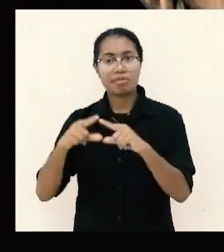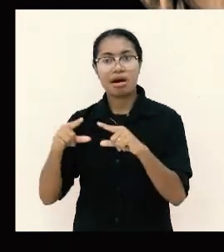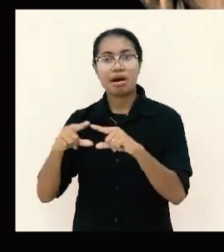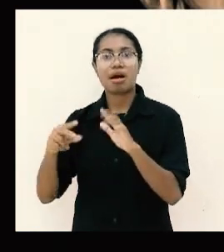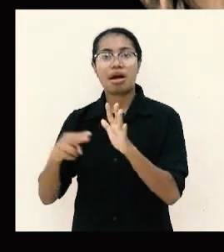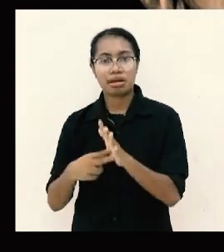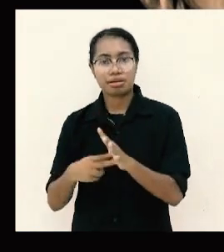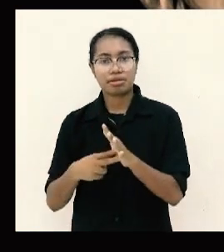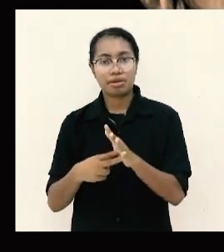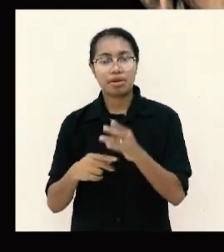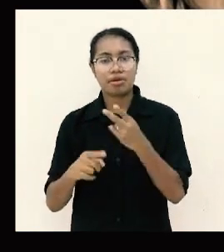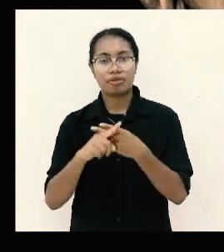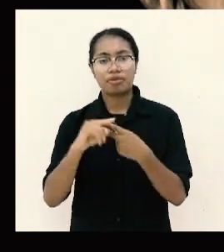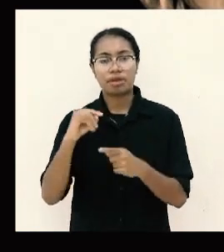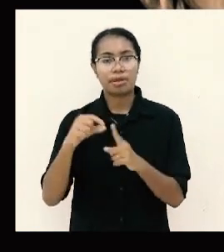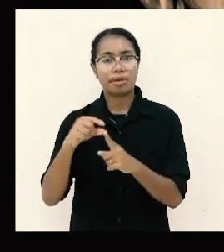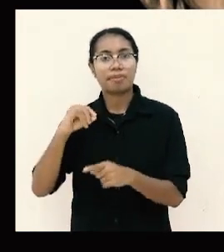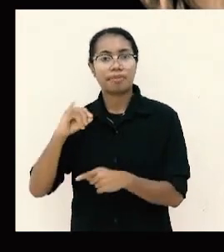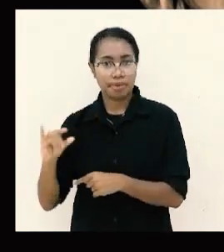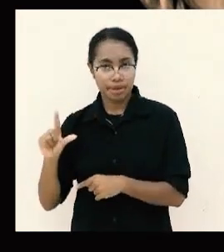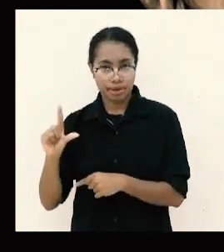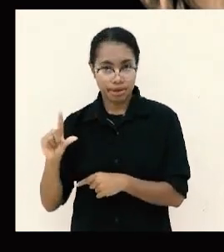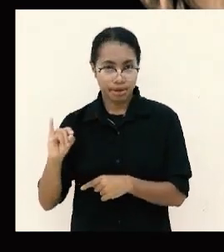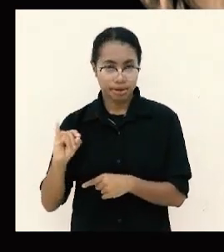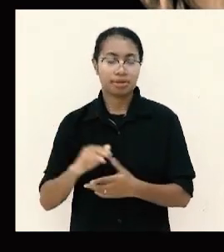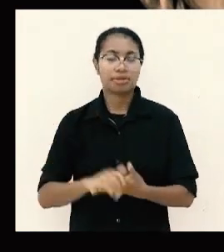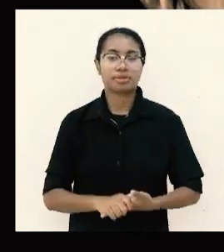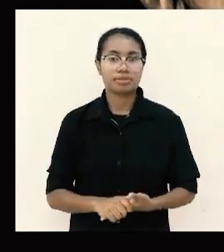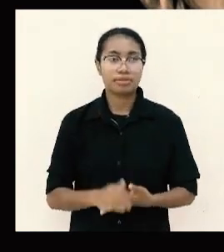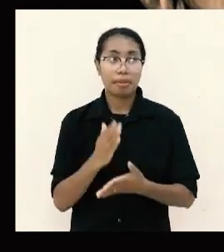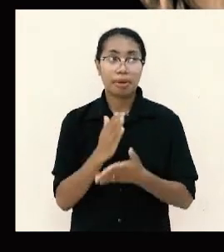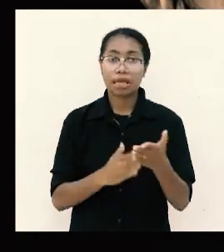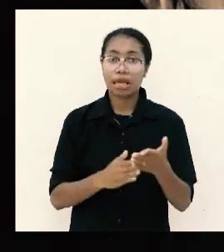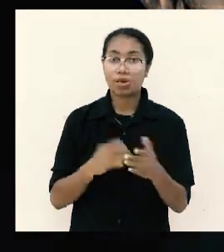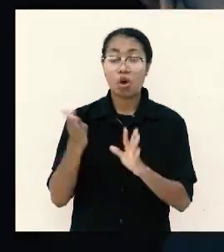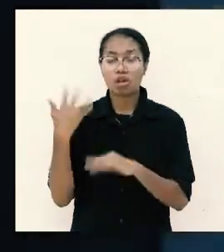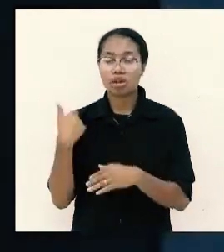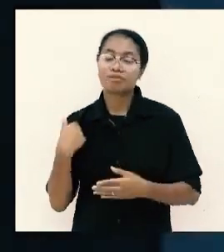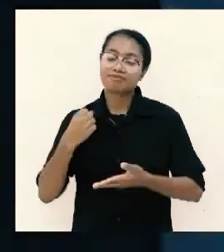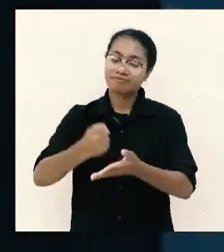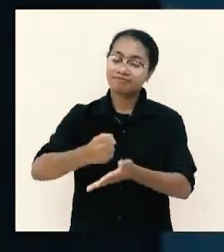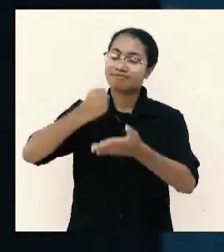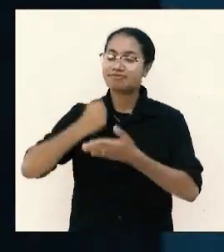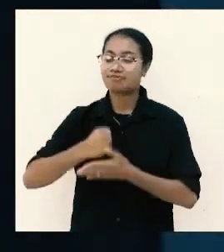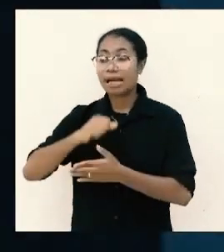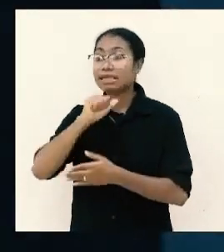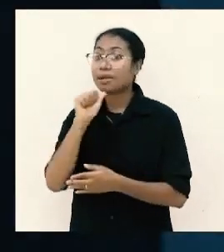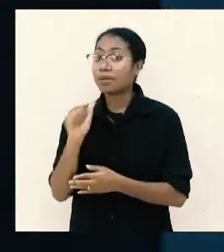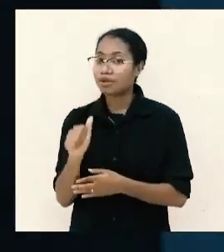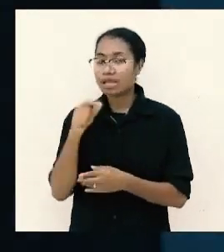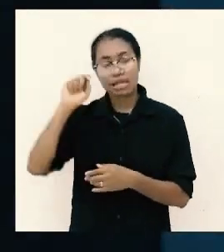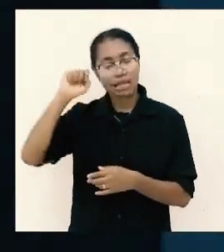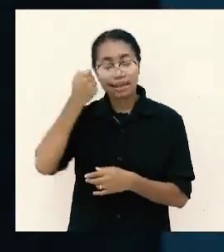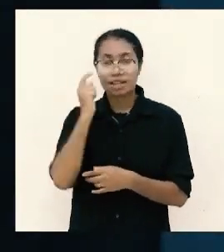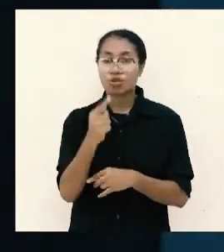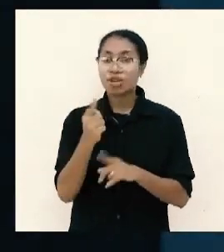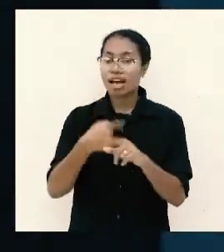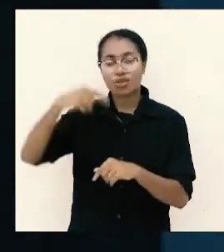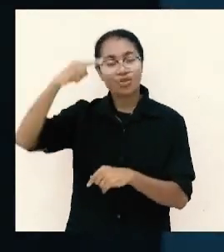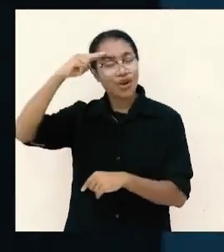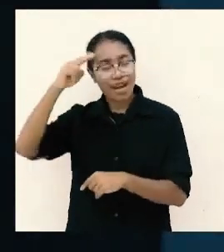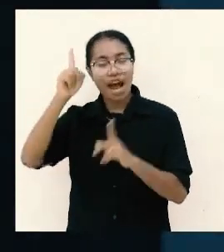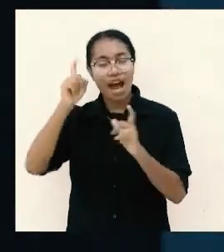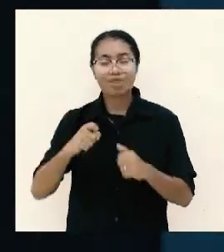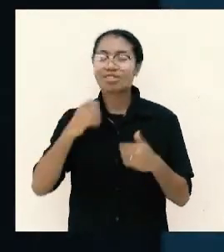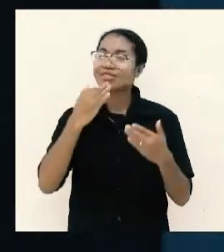bagian sebelumnya kalau kita mendapatkan bantuan dari siapapun ingat itu dari Tuhan ucap syukur pada